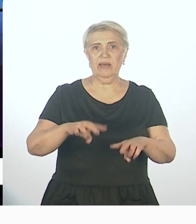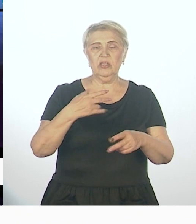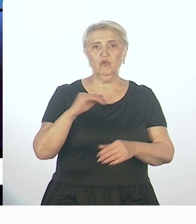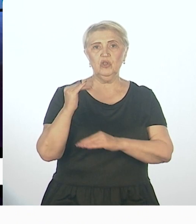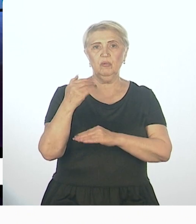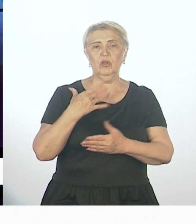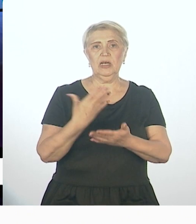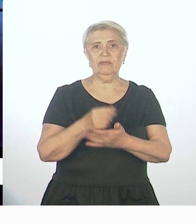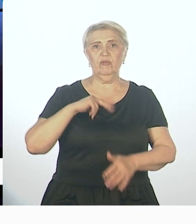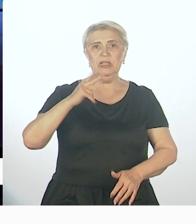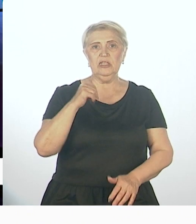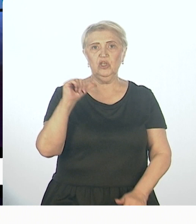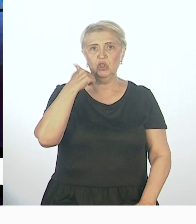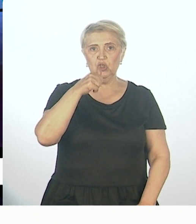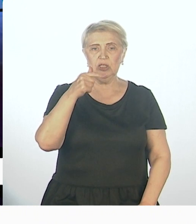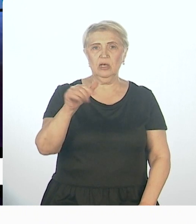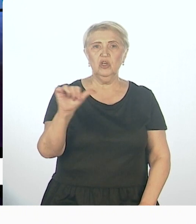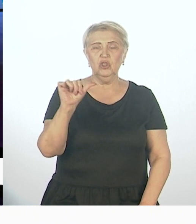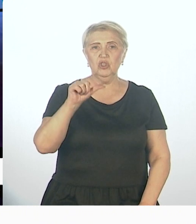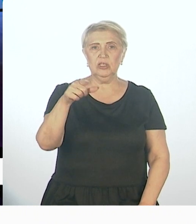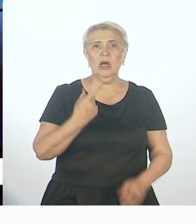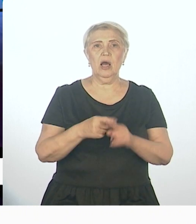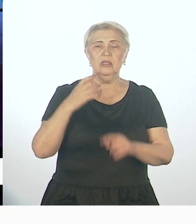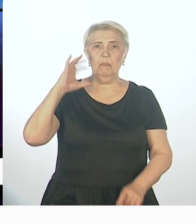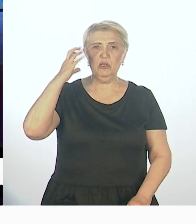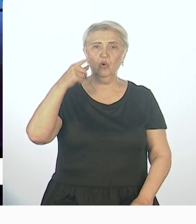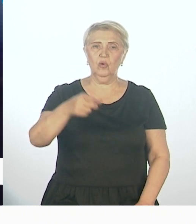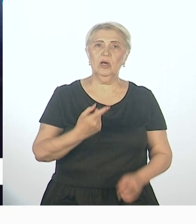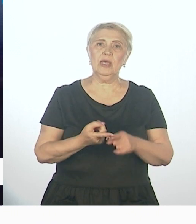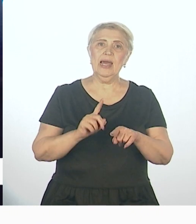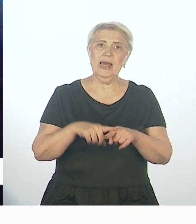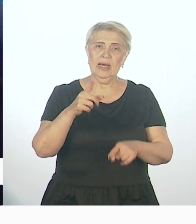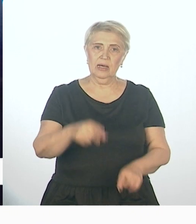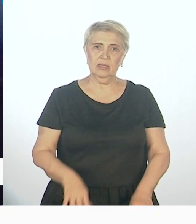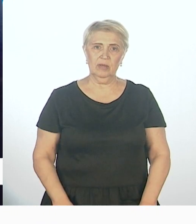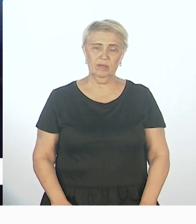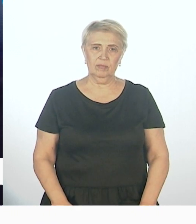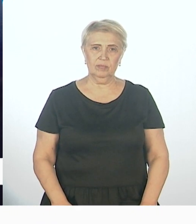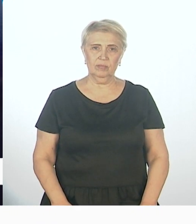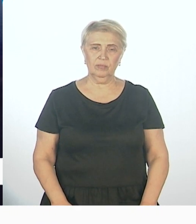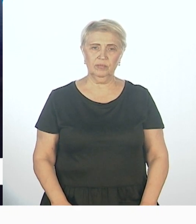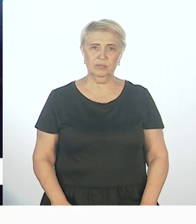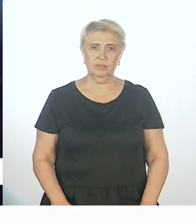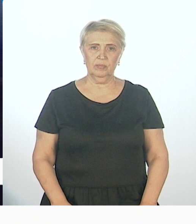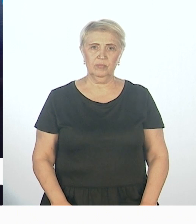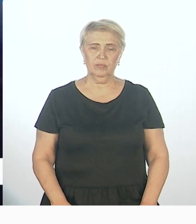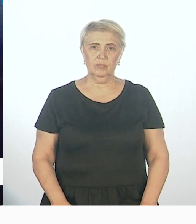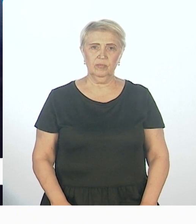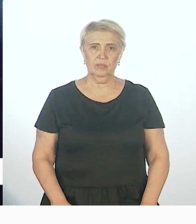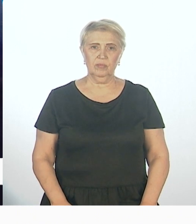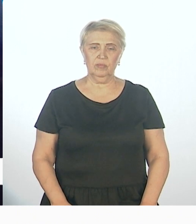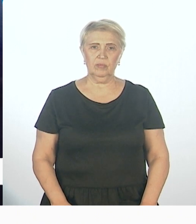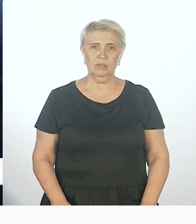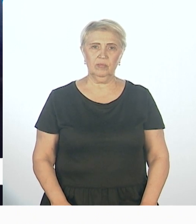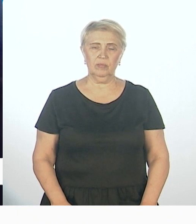пойти позаниматься своими. Это психологи, это консультации юристов. Это бесплатно для населения.